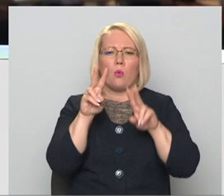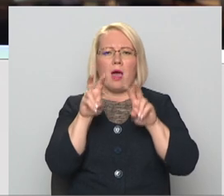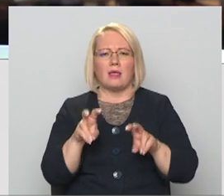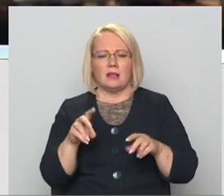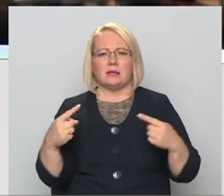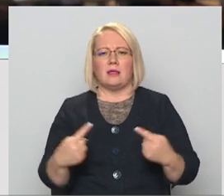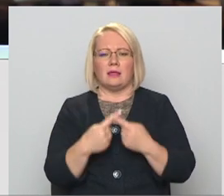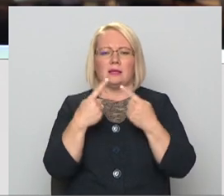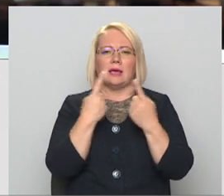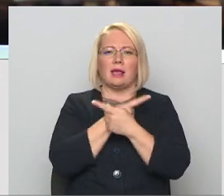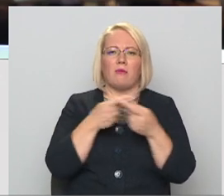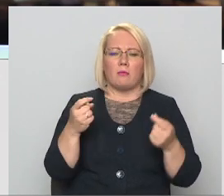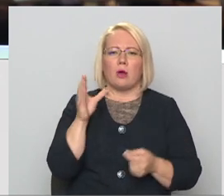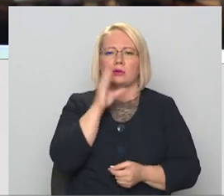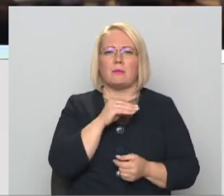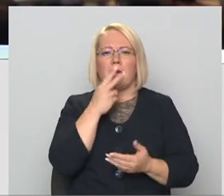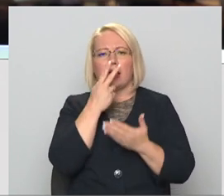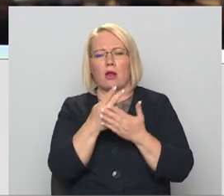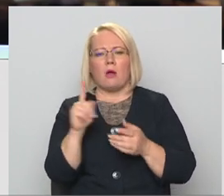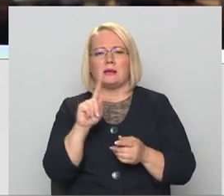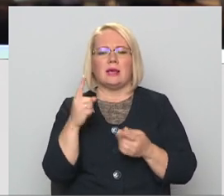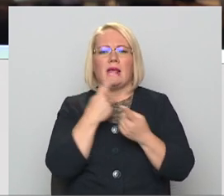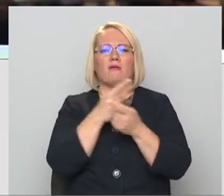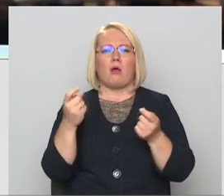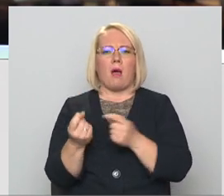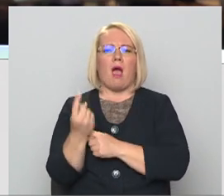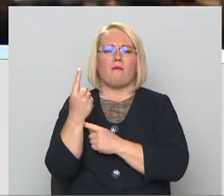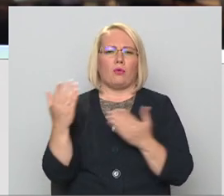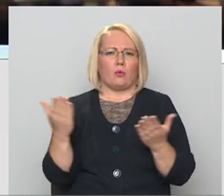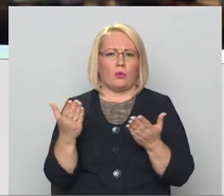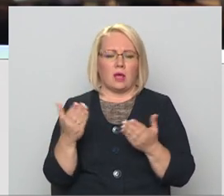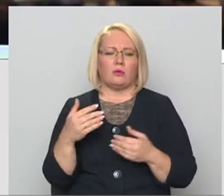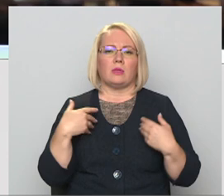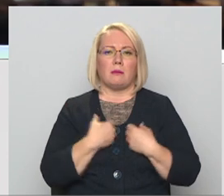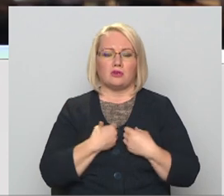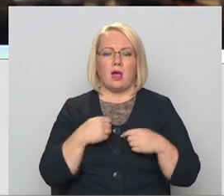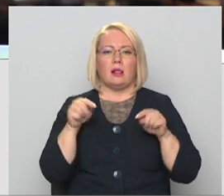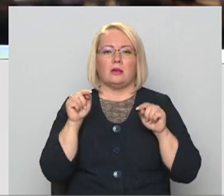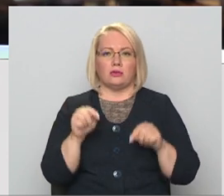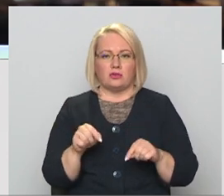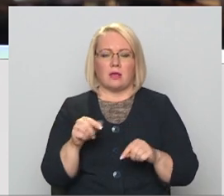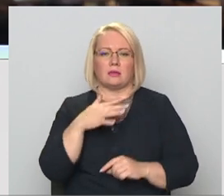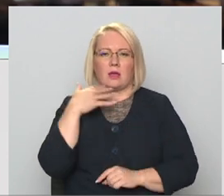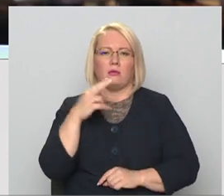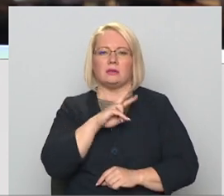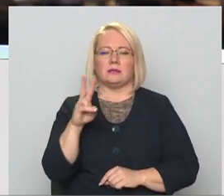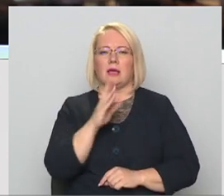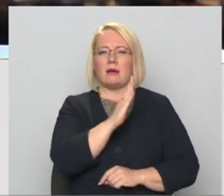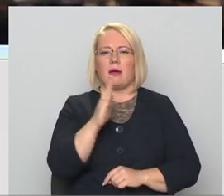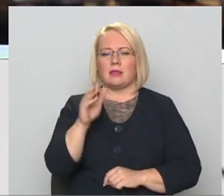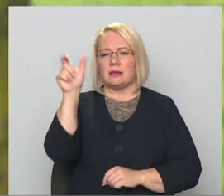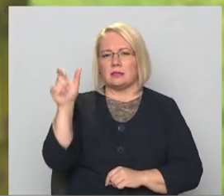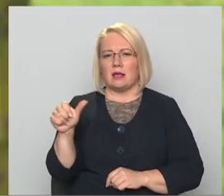informāciju, spēju ieraudzīt, kas ir informācijas avots. Šeit, diemžēl, daudz, kas ir katru cilvēku